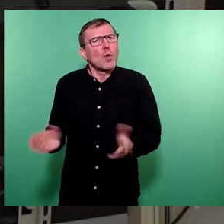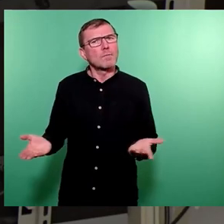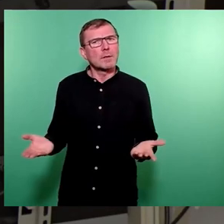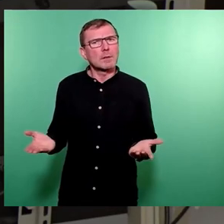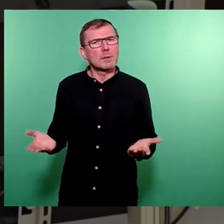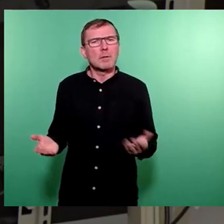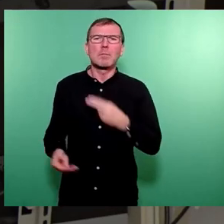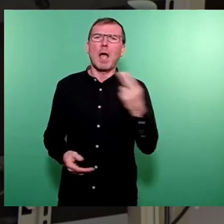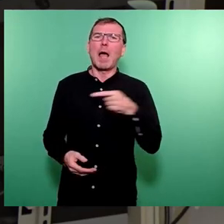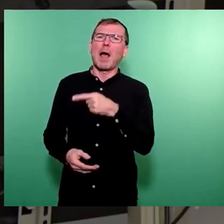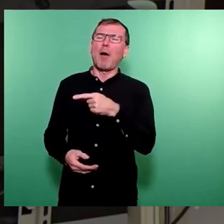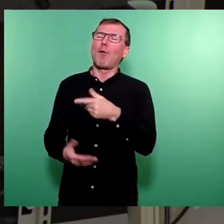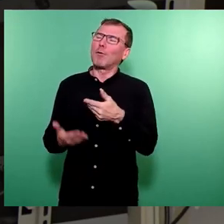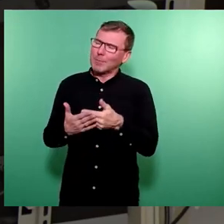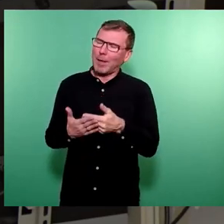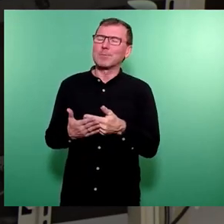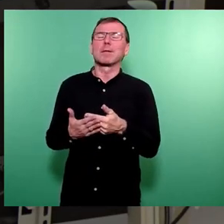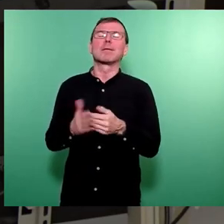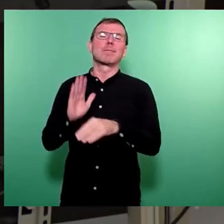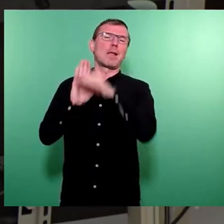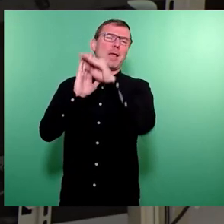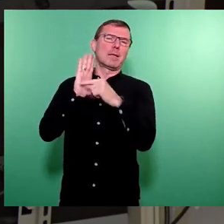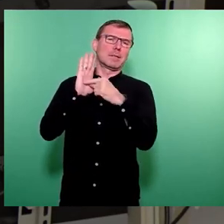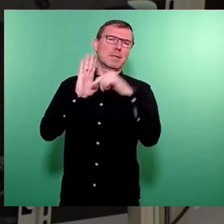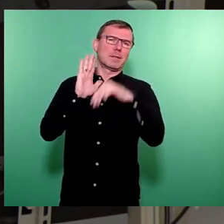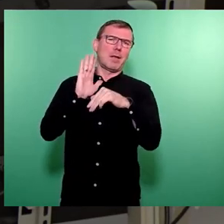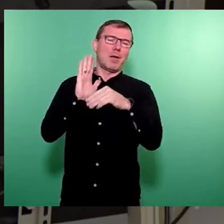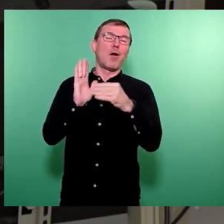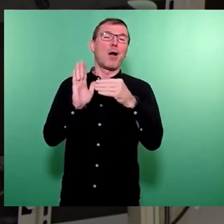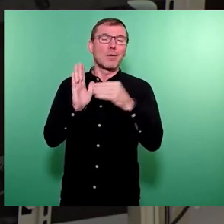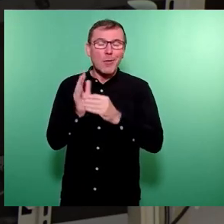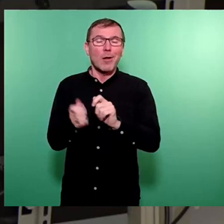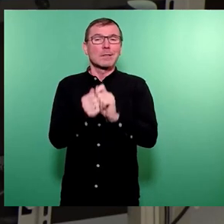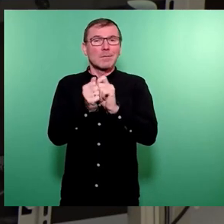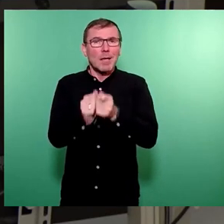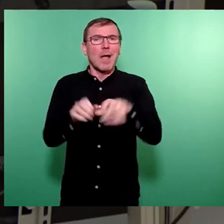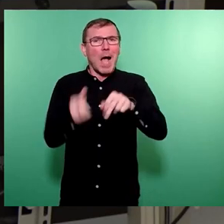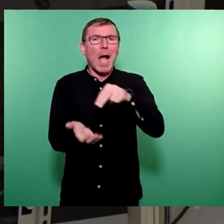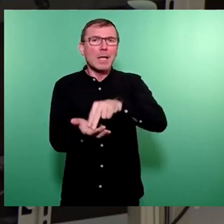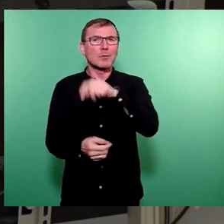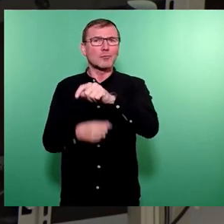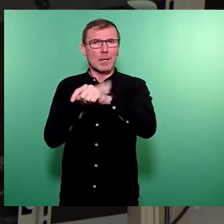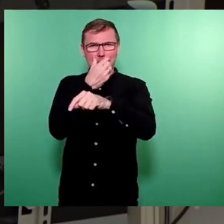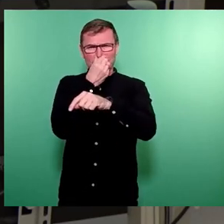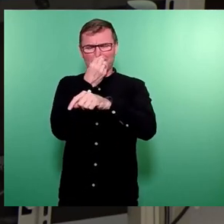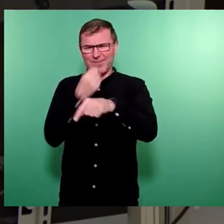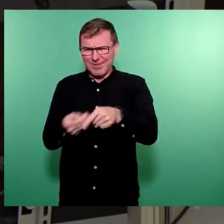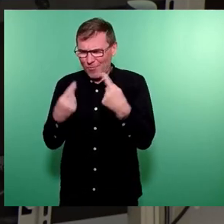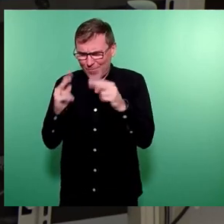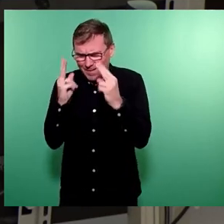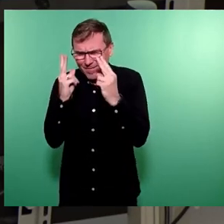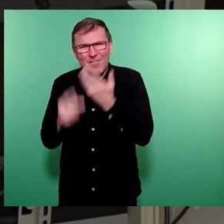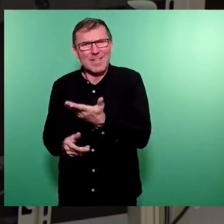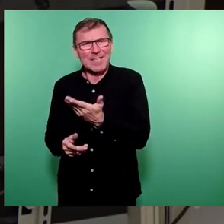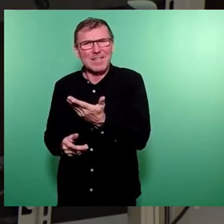Hellerau steht zum Beispiel auf der Liste der noch zu verändernden Haltestellen, die unbedingt notwendig sind, weil dort